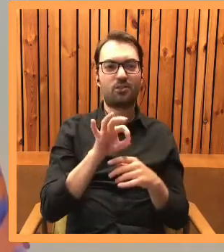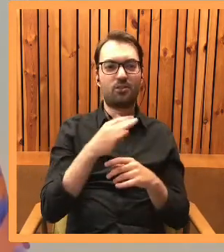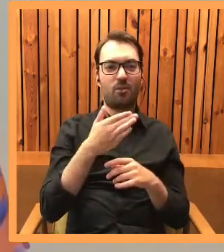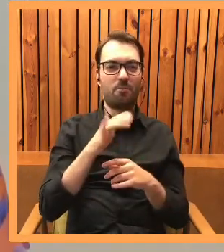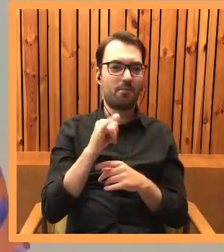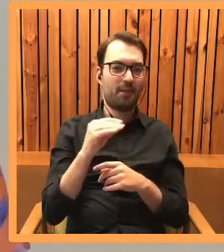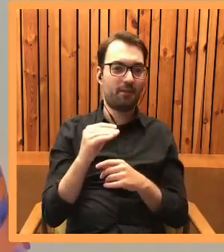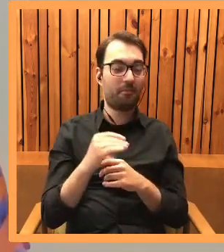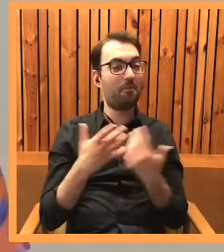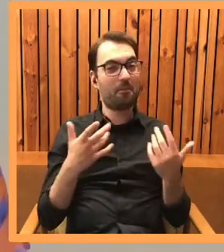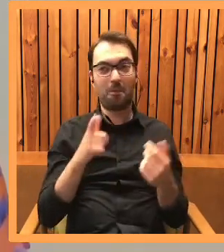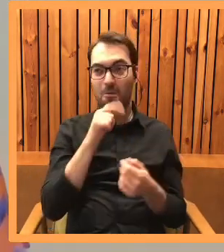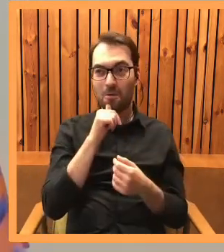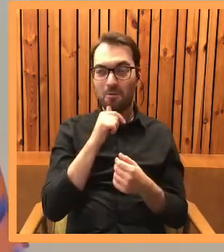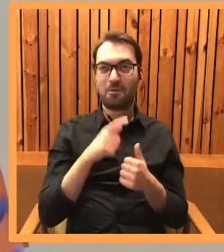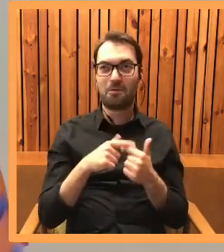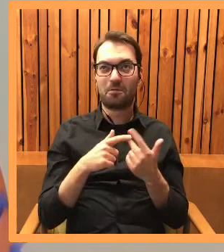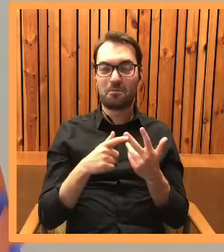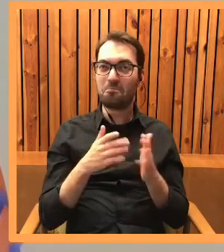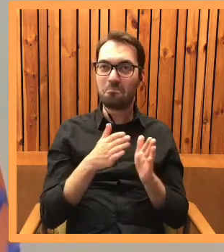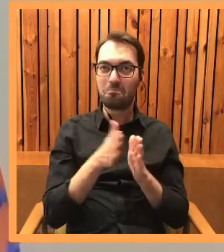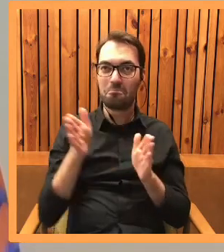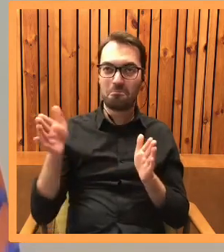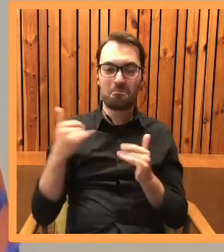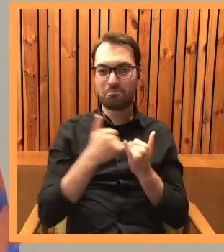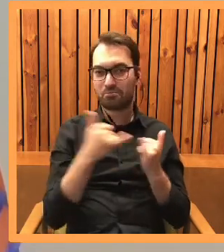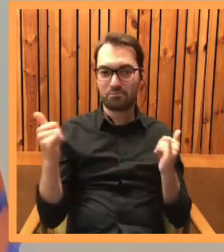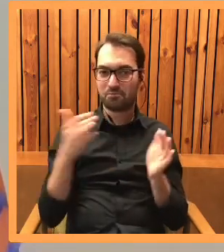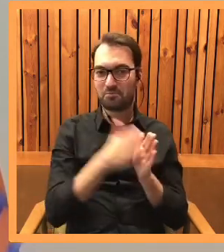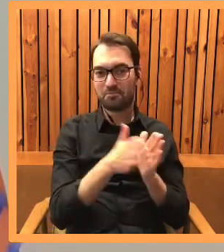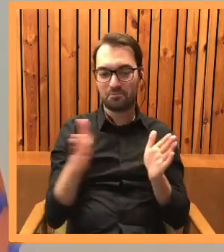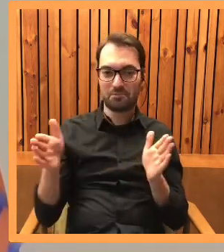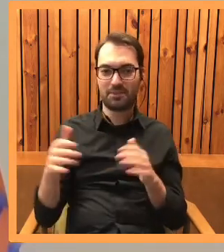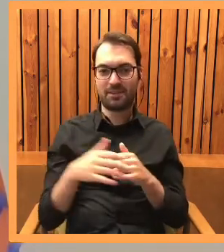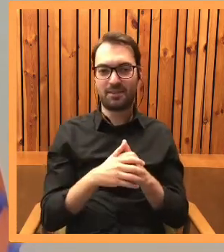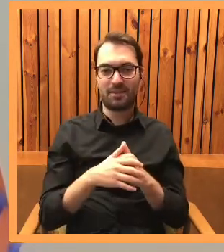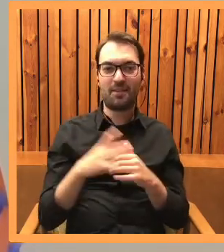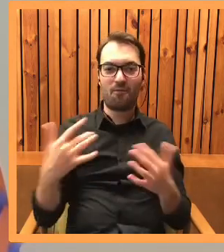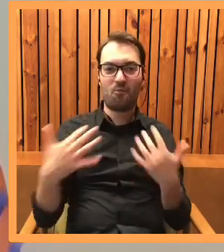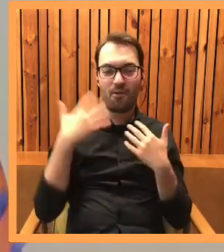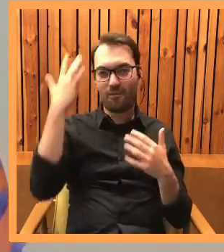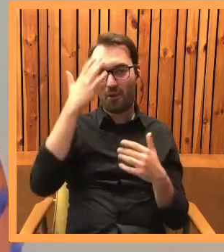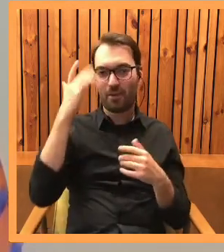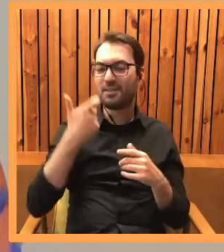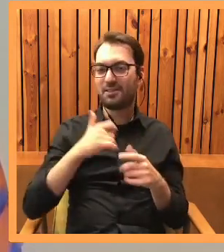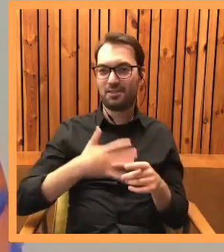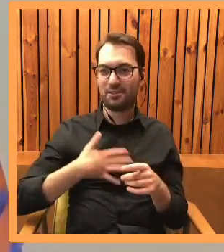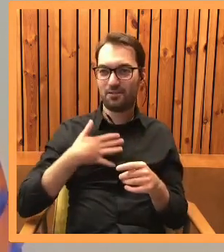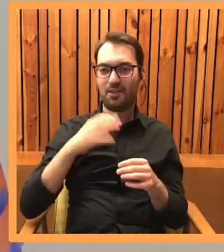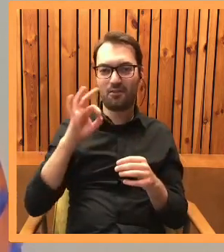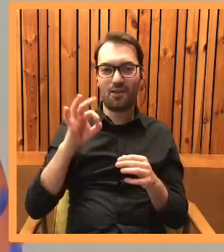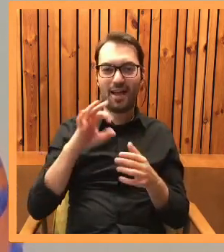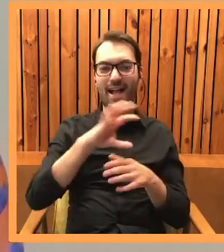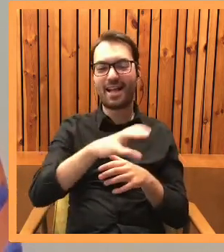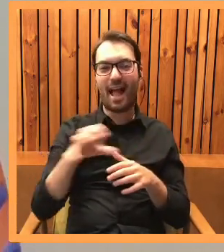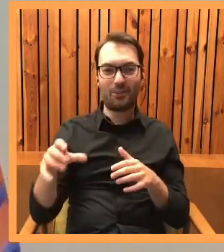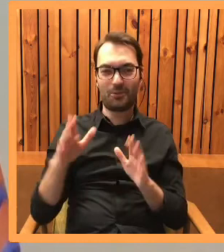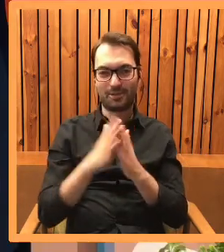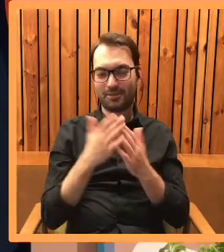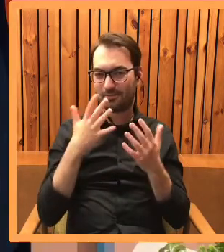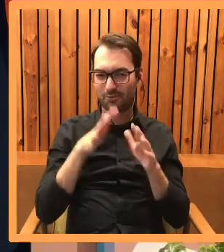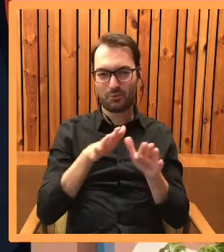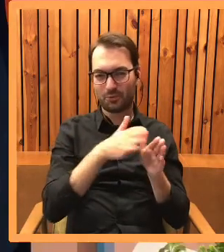No proszę, to już widzę, jak wielokierunkowo można działać na wyobraźnię, więc już mnie nic nie dziwi, że tych gatunków masz tyle i takie